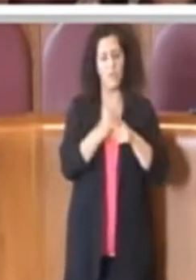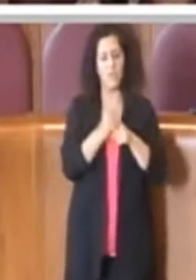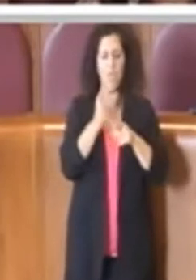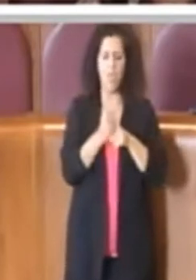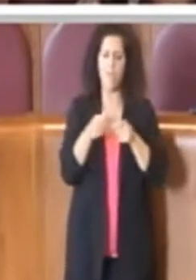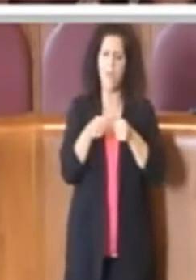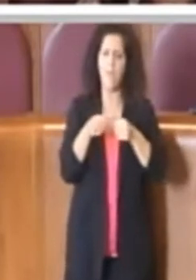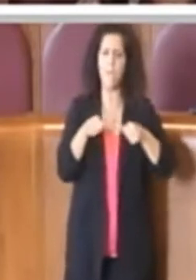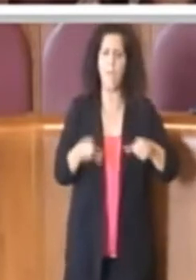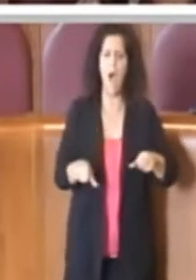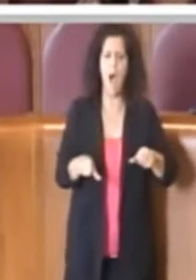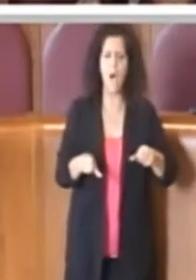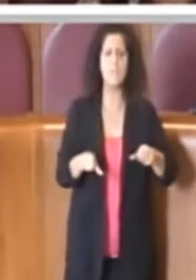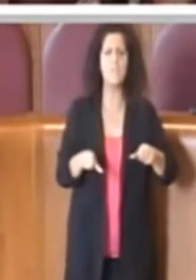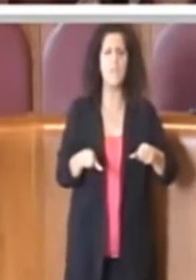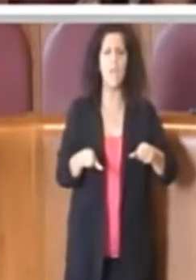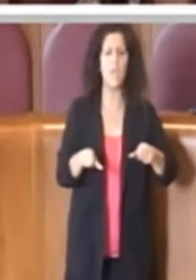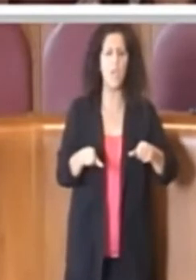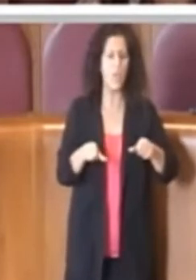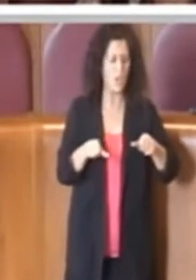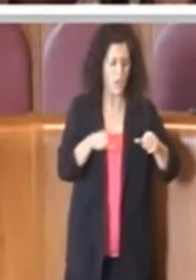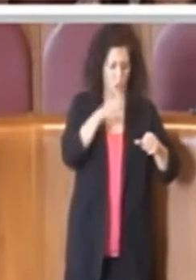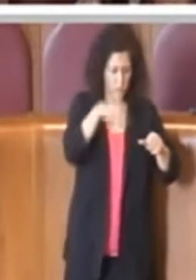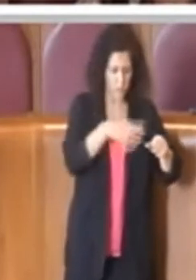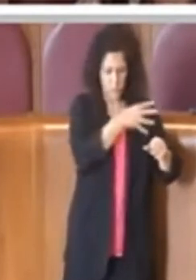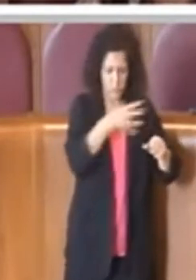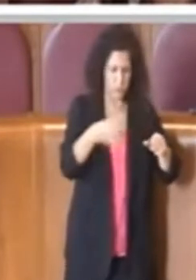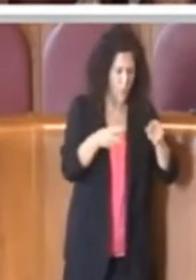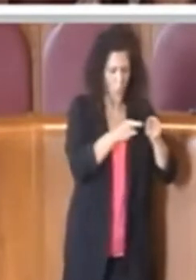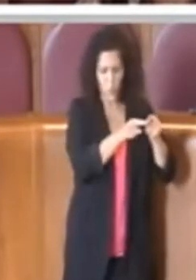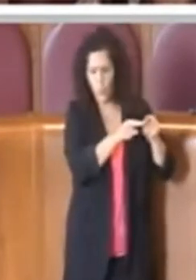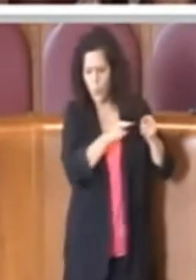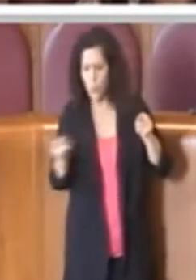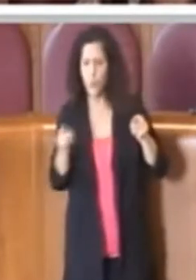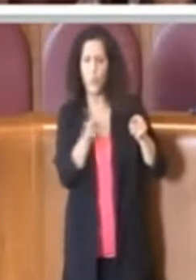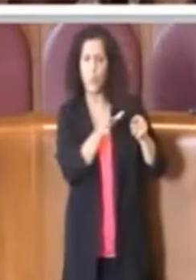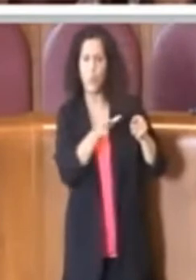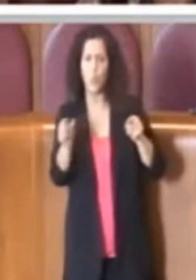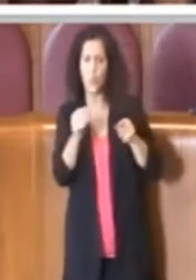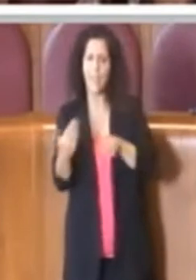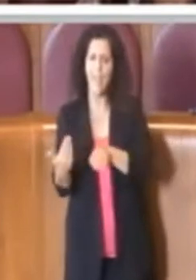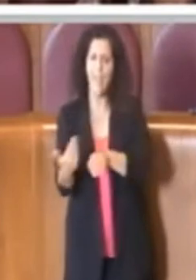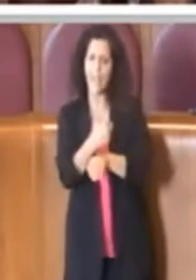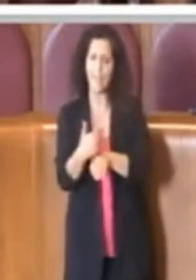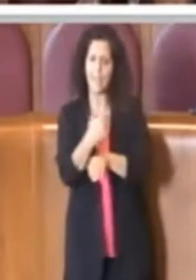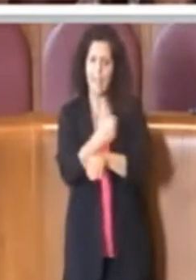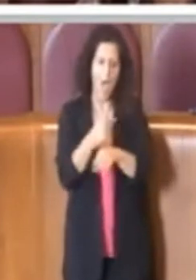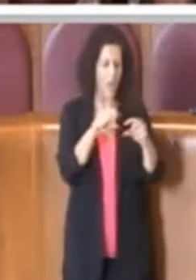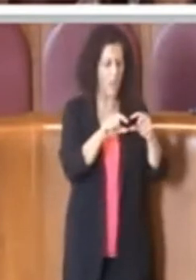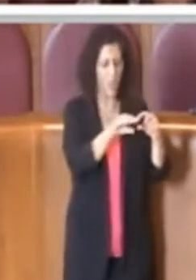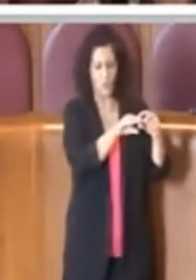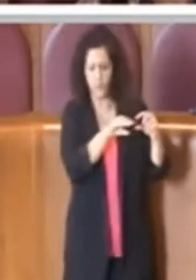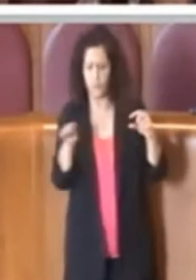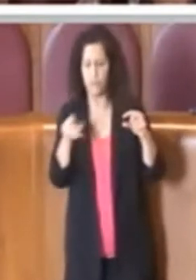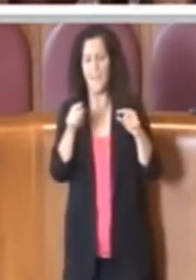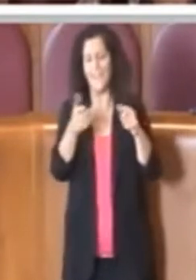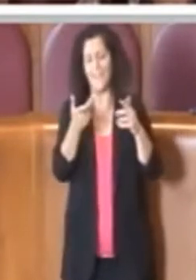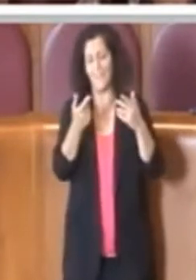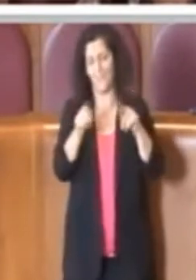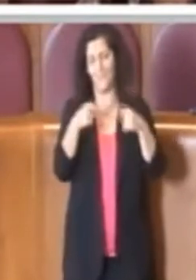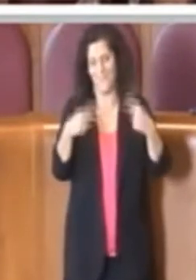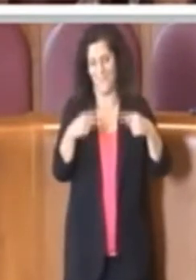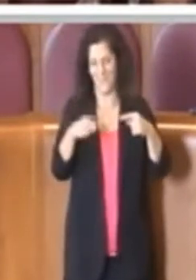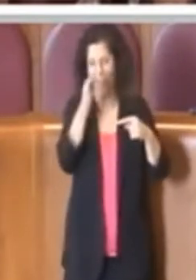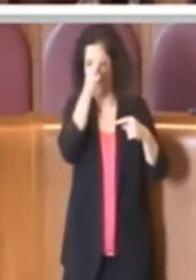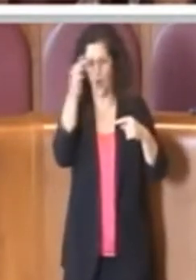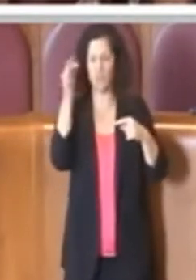le entrate, è proprio la filosofia di questo documento, trattandosi di un regolamento generale, cioè mettere